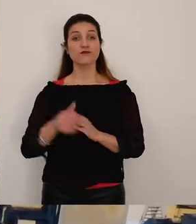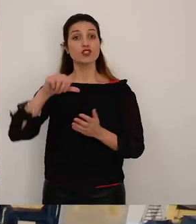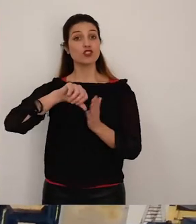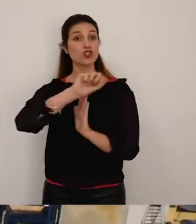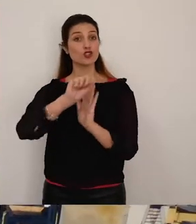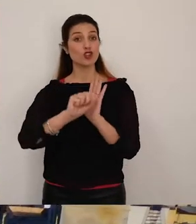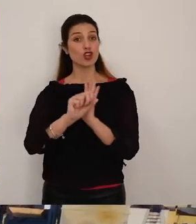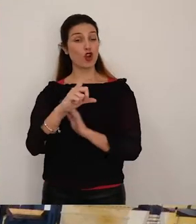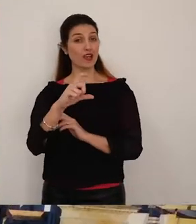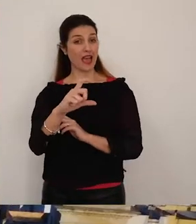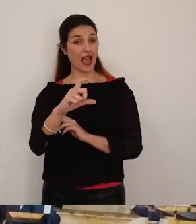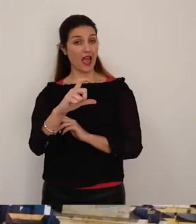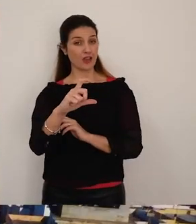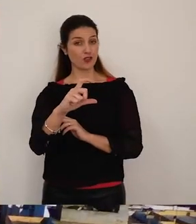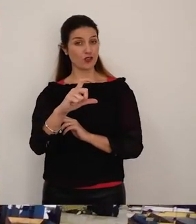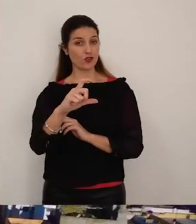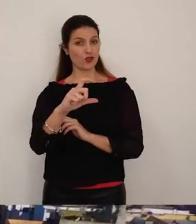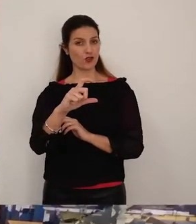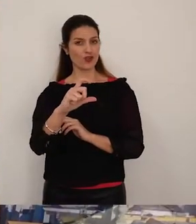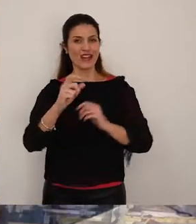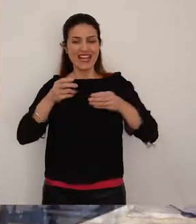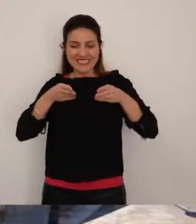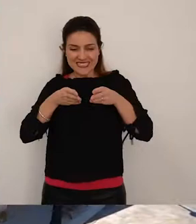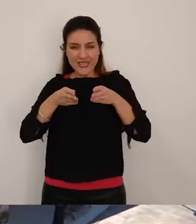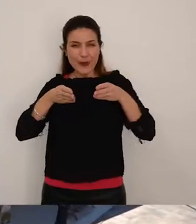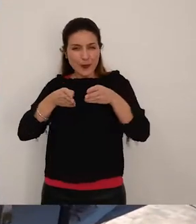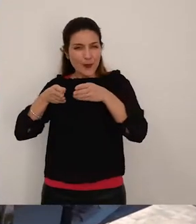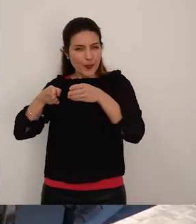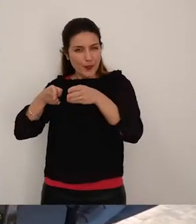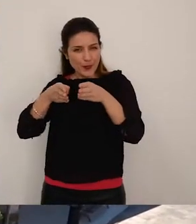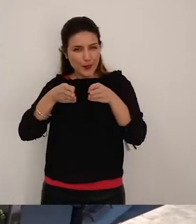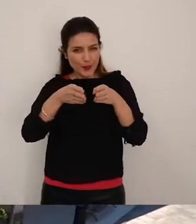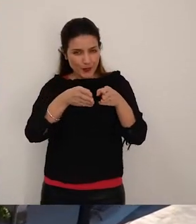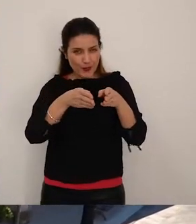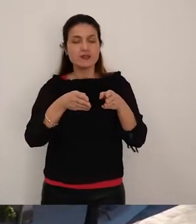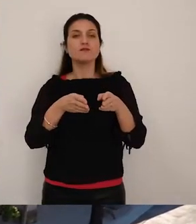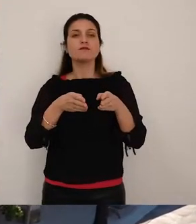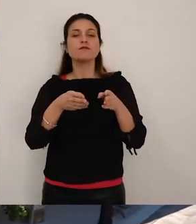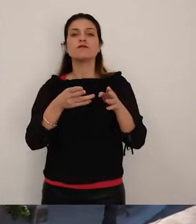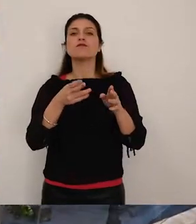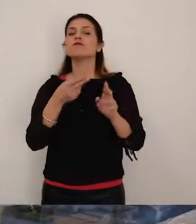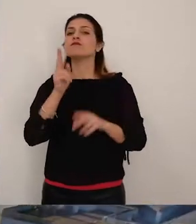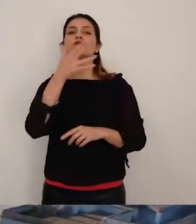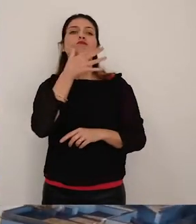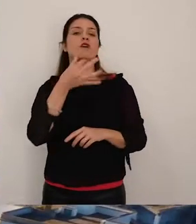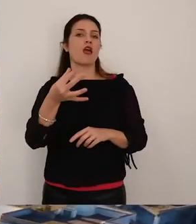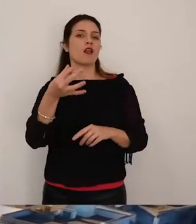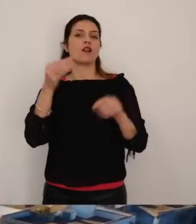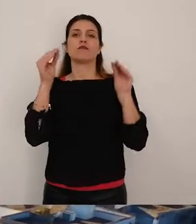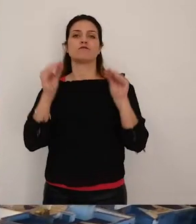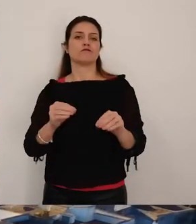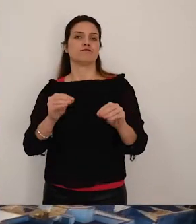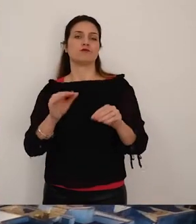Il centro storico di Cannole, con il suo reticolo di piccoli e stradine, rappresenta uno dei luoghi più suggestivi del paese.